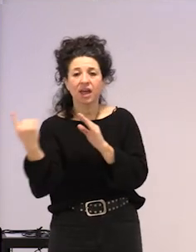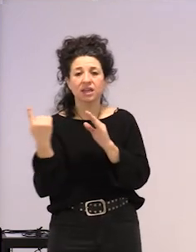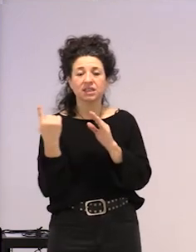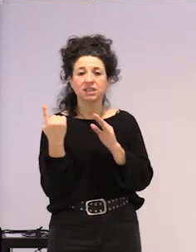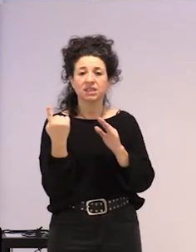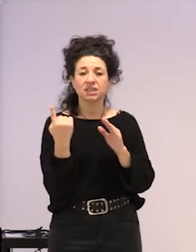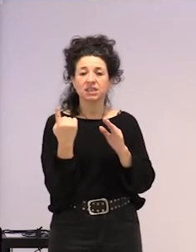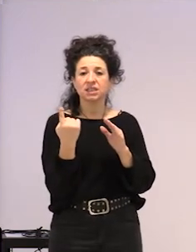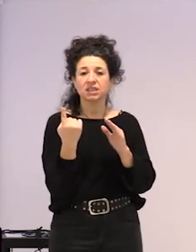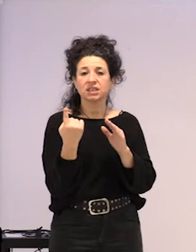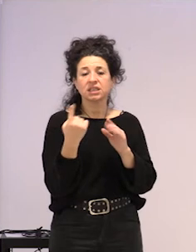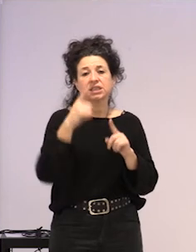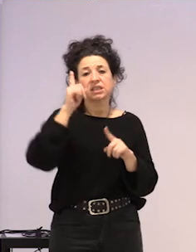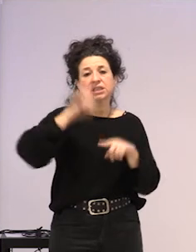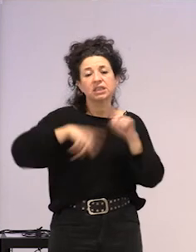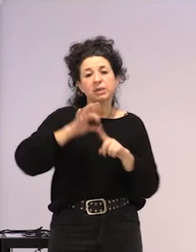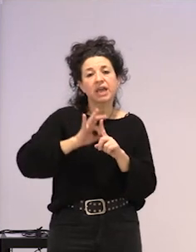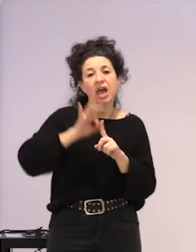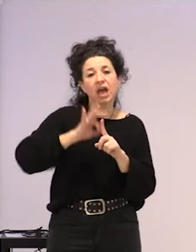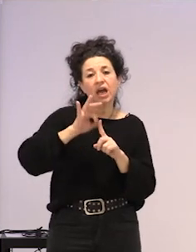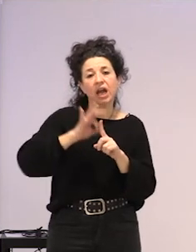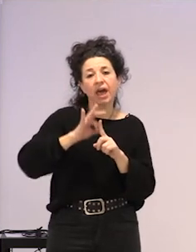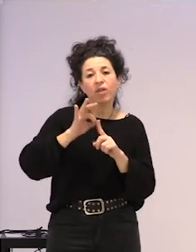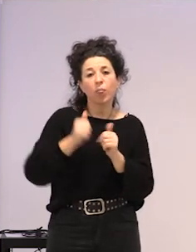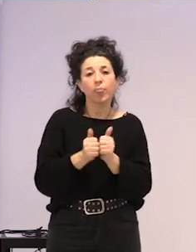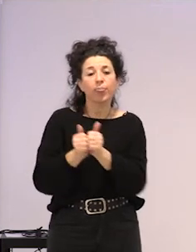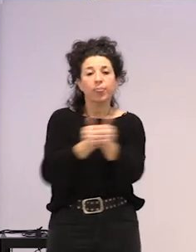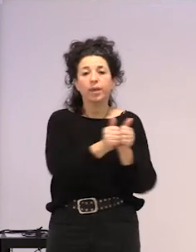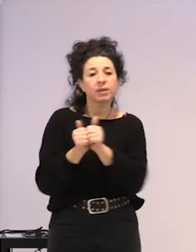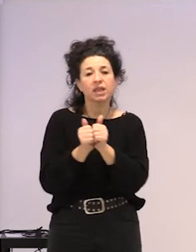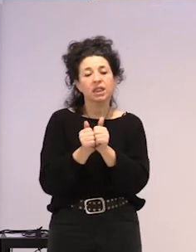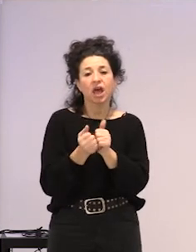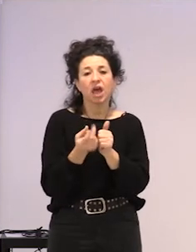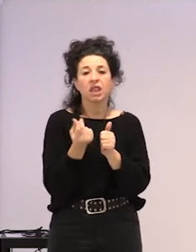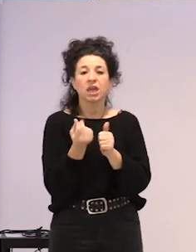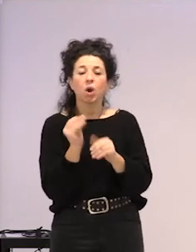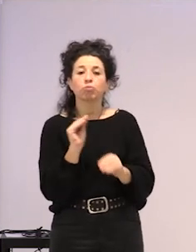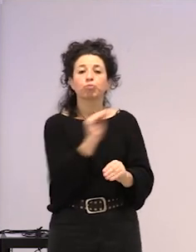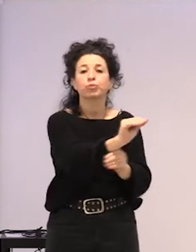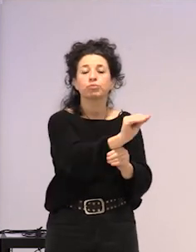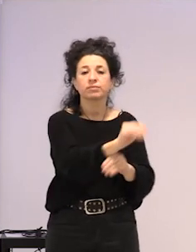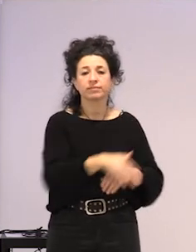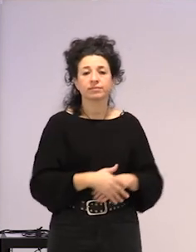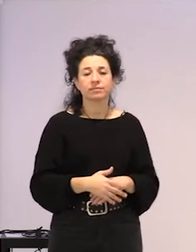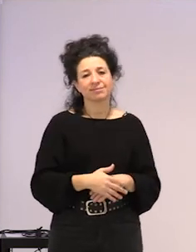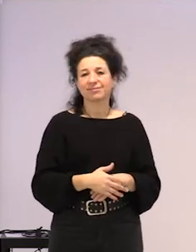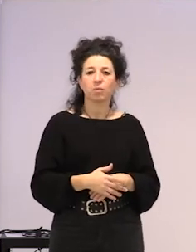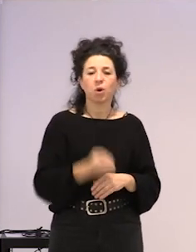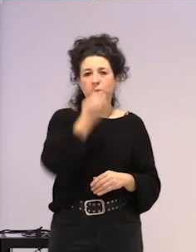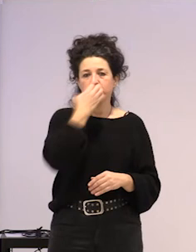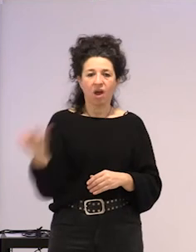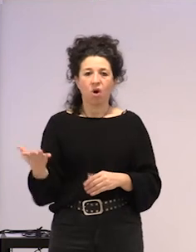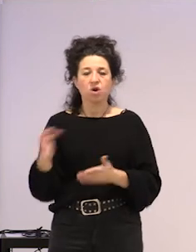daukasun, menpekotasun graduaren arabera, ba, diru bat ez leitu, ez, txeke bat eman. Zerbitzu publiko duin bat osatu beharrean, ba,